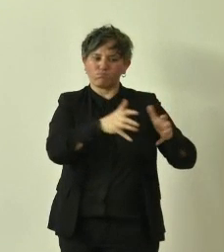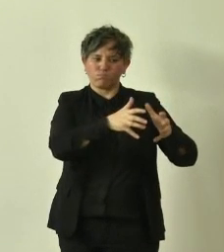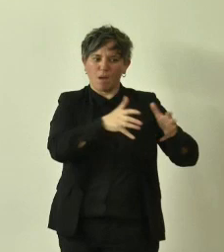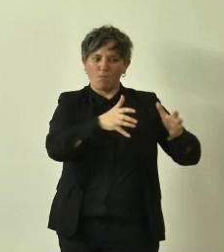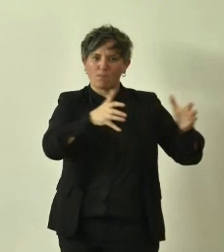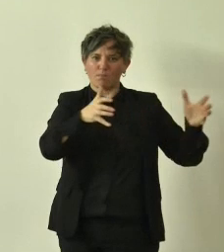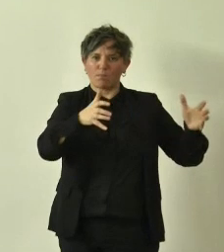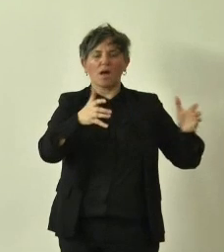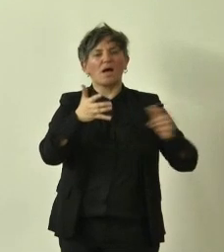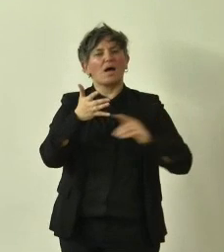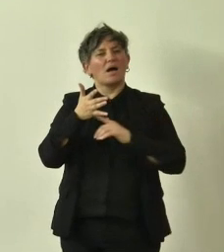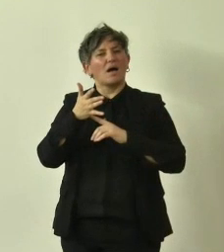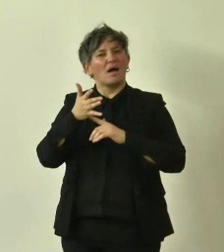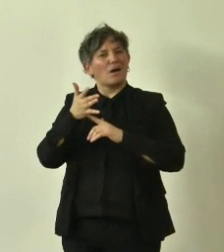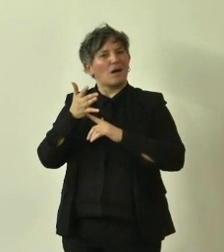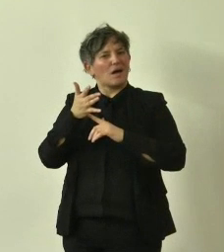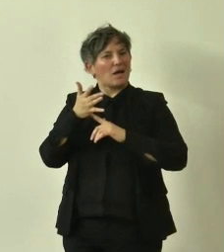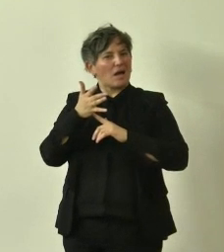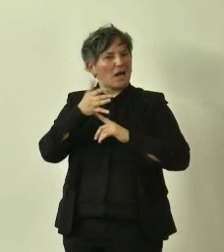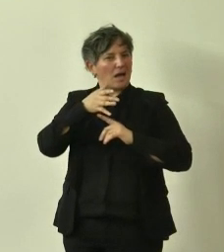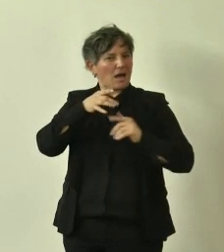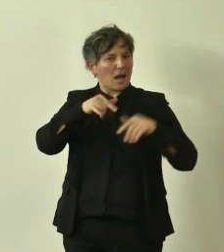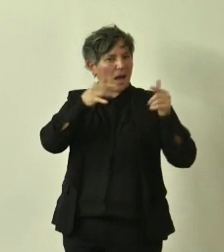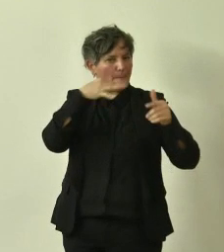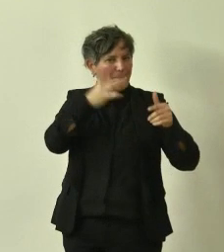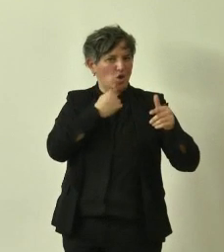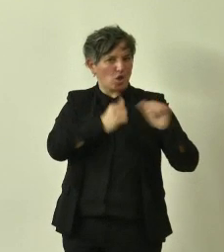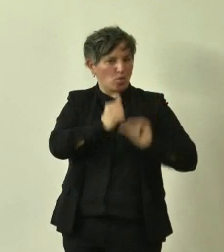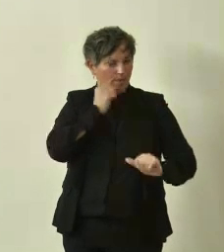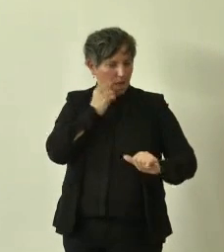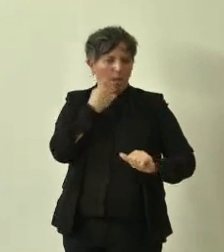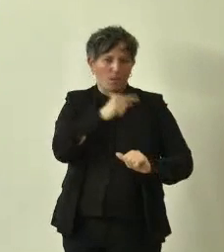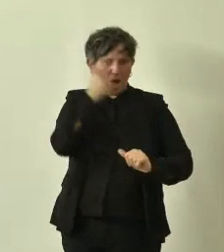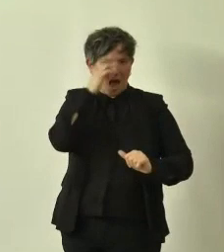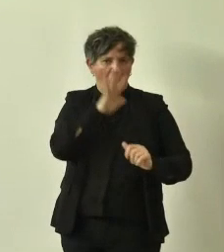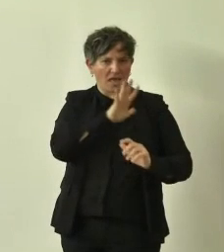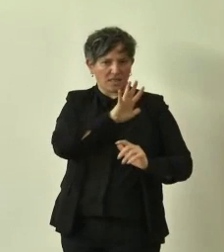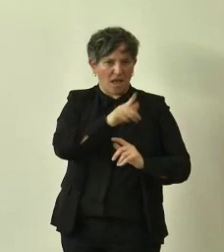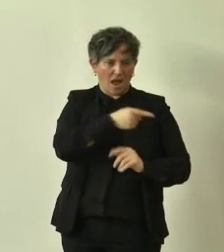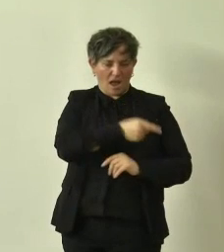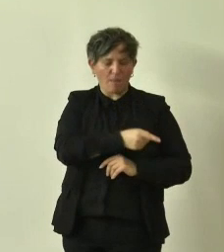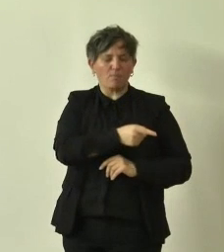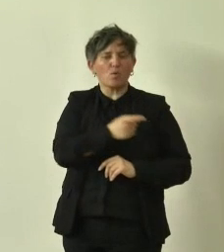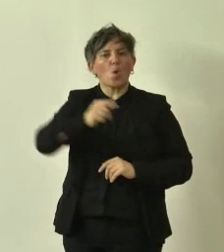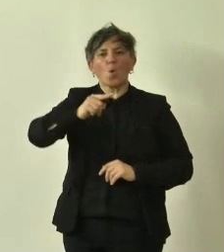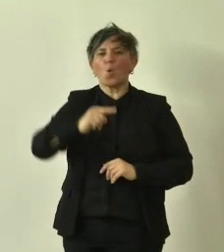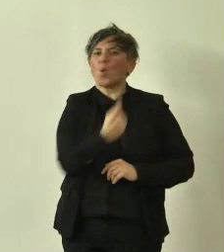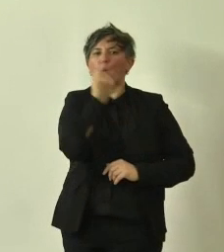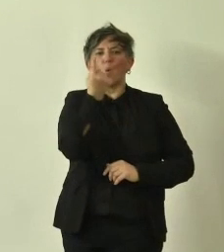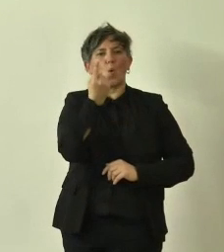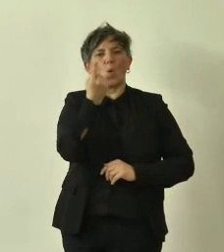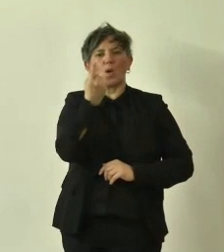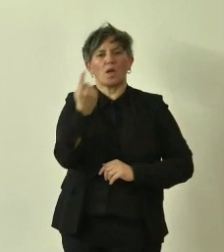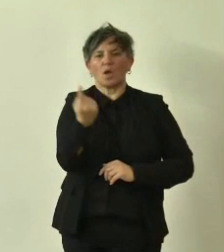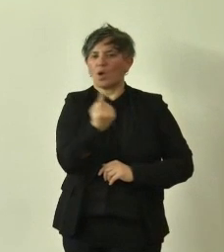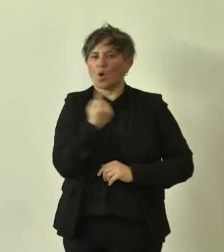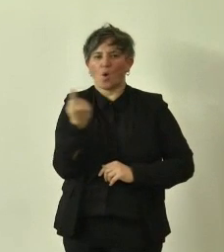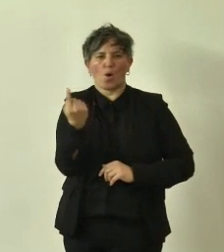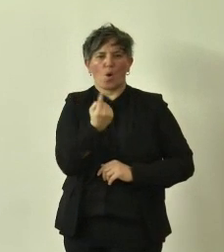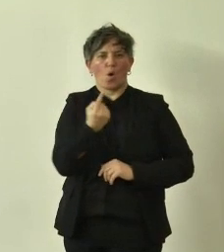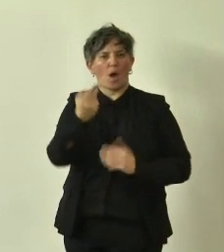non è un esempio ma è l'unico che è stato rilevato all'interno del nostro elenco anche tra gli alberi